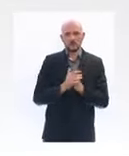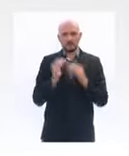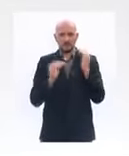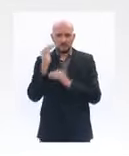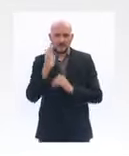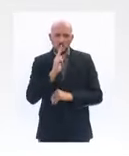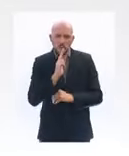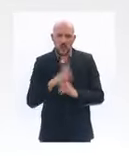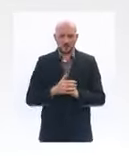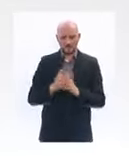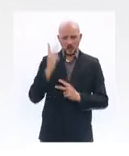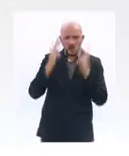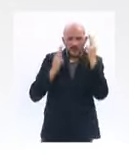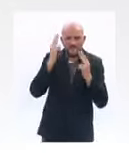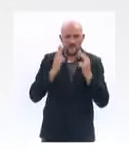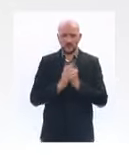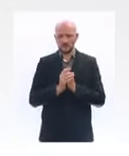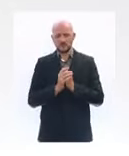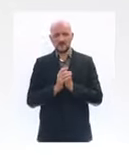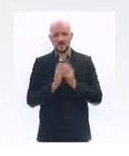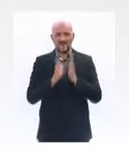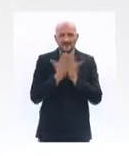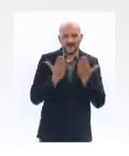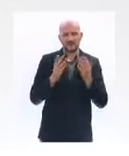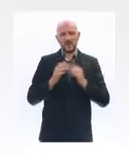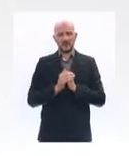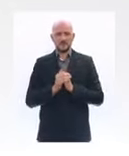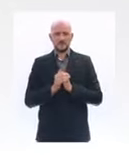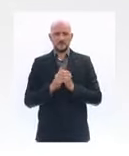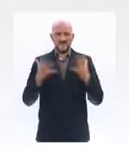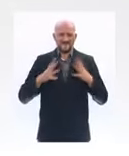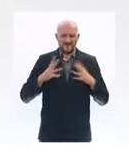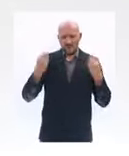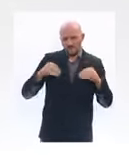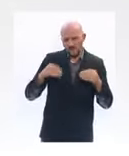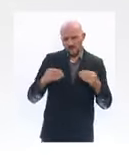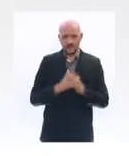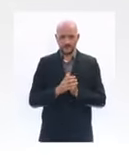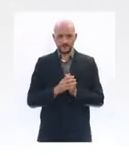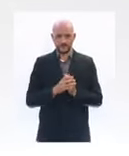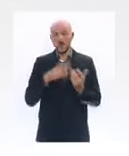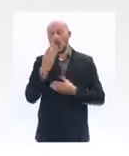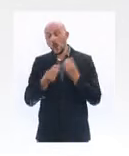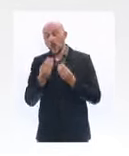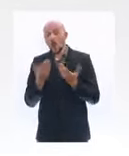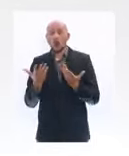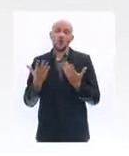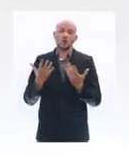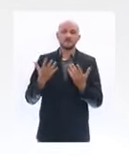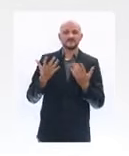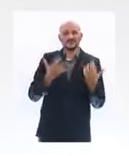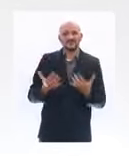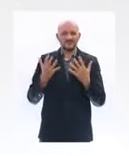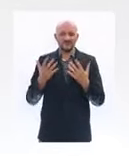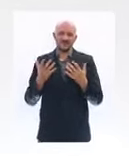aux coiffeurs, aux magasins de vêtements, aux libraires. Je pense aussi à tous ceux qui font une grande partie de leurs chiffres à Noël et qui ont